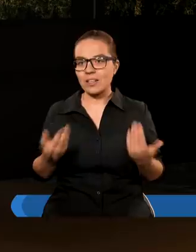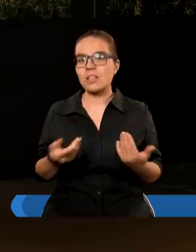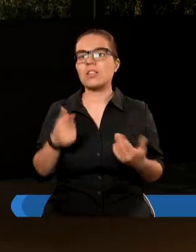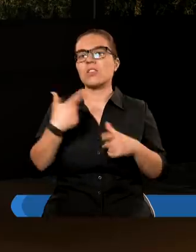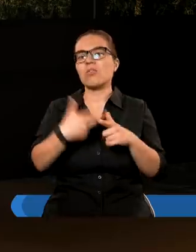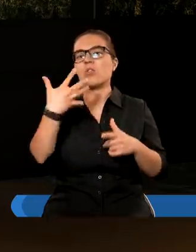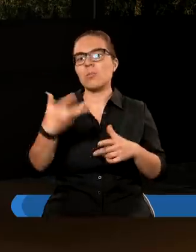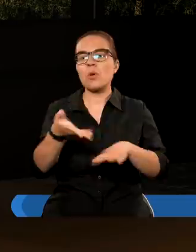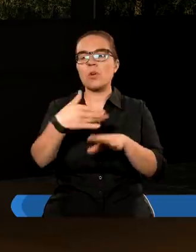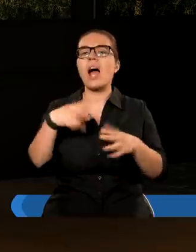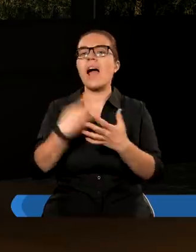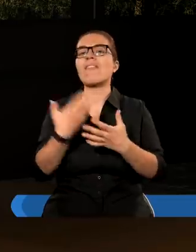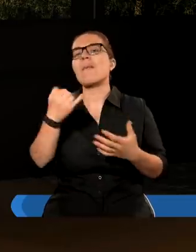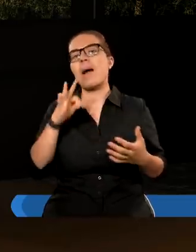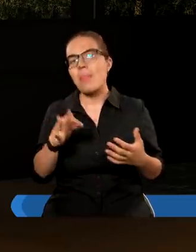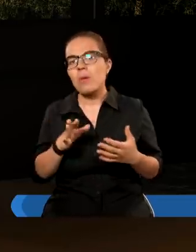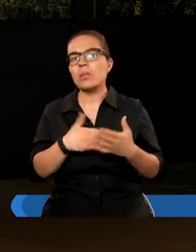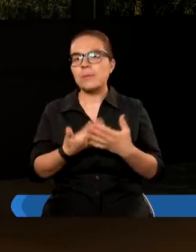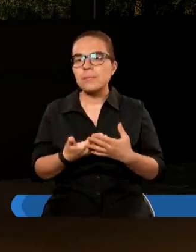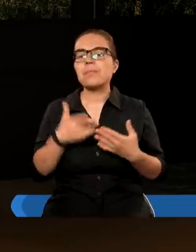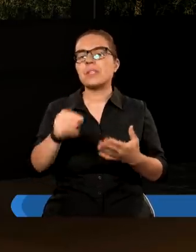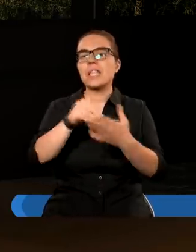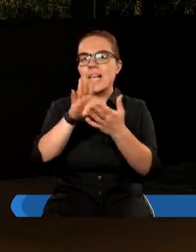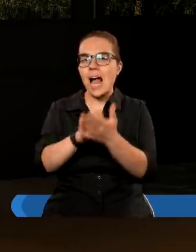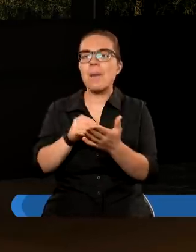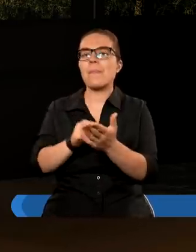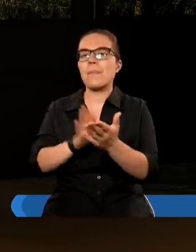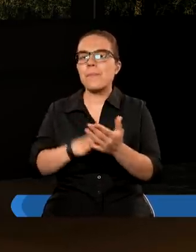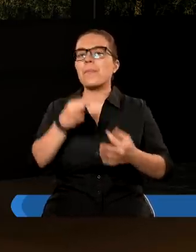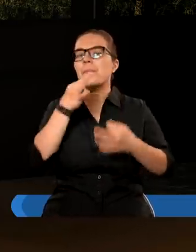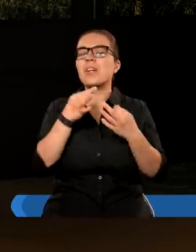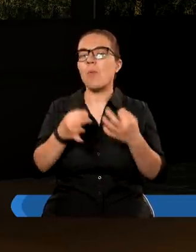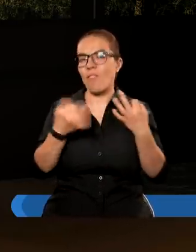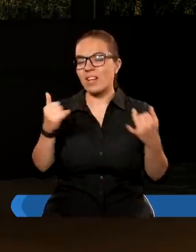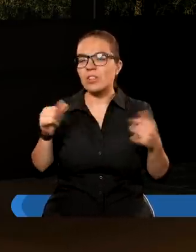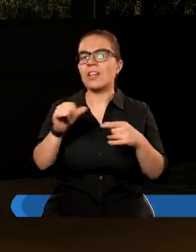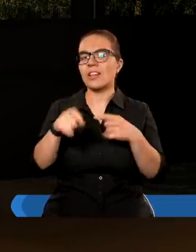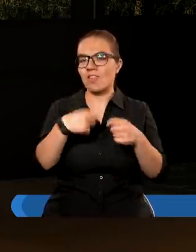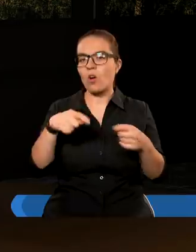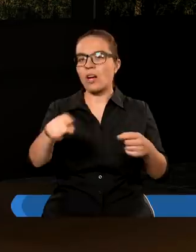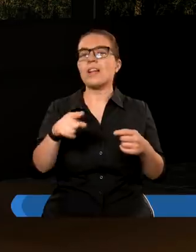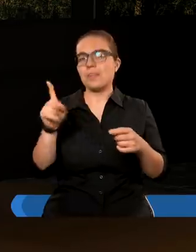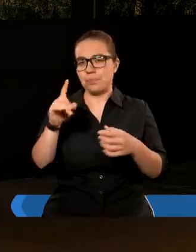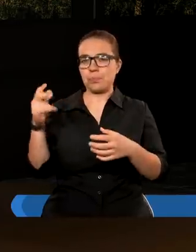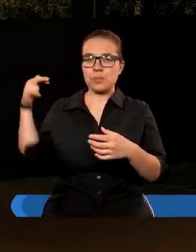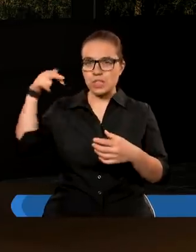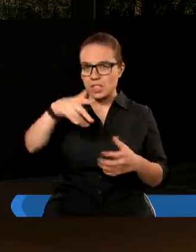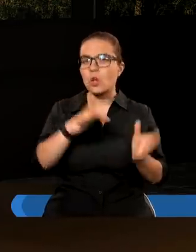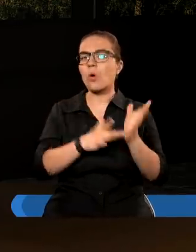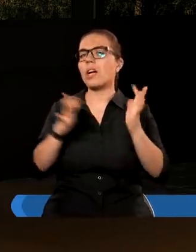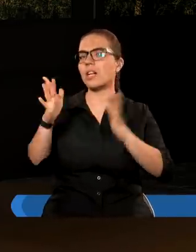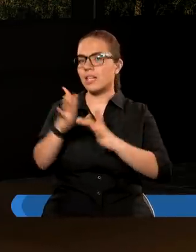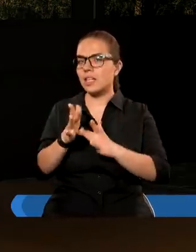XXV rozdziale Ewangelii Mateusza, kiedy mamy opisane przypowieści związane właśnie z oczekiwania nam przyjścia Chrystusa. I mamy